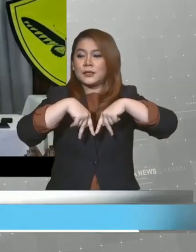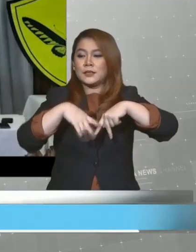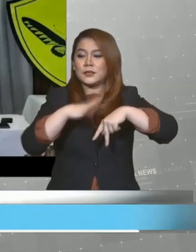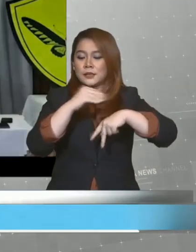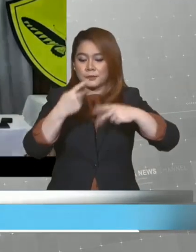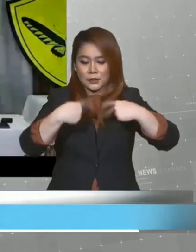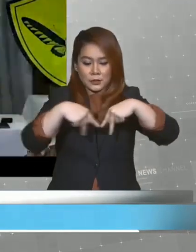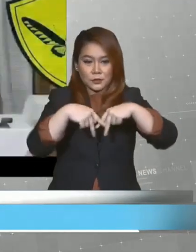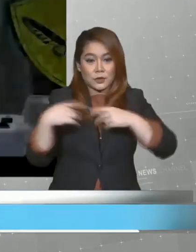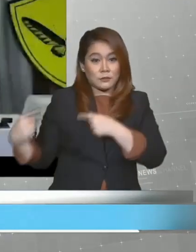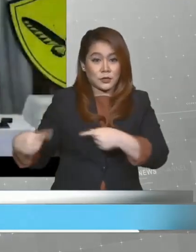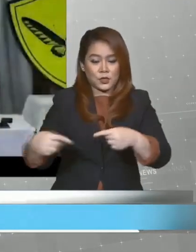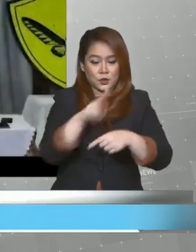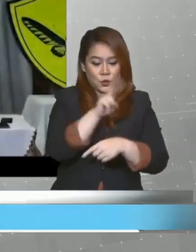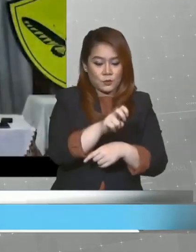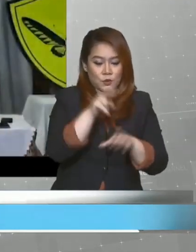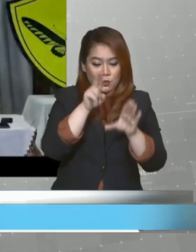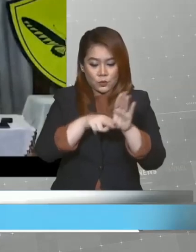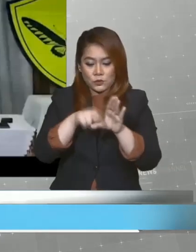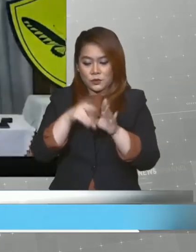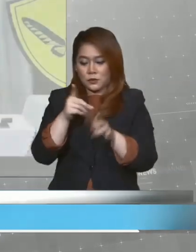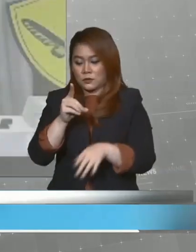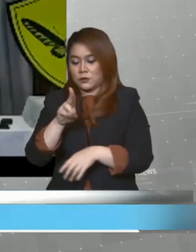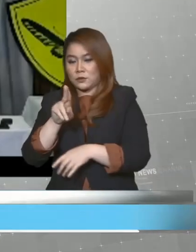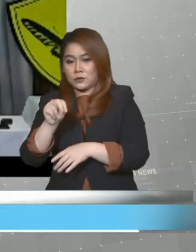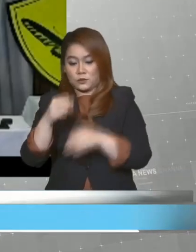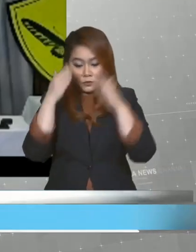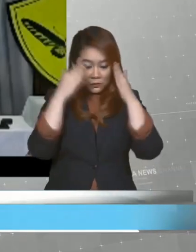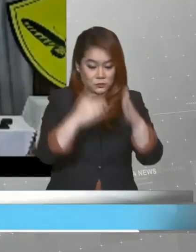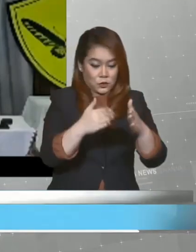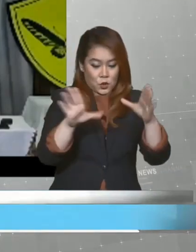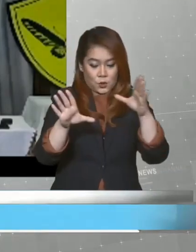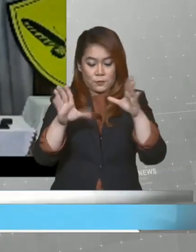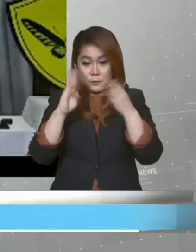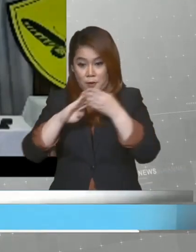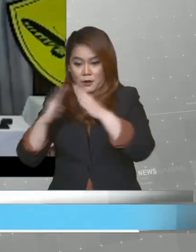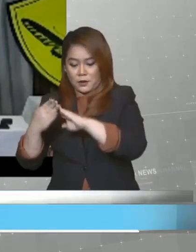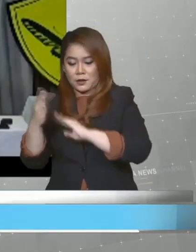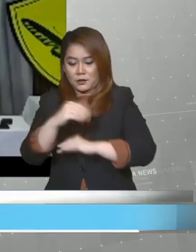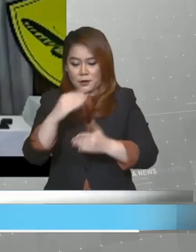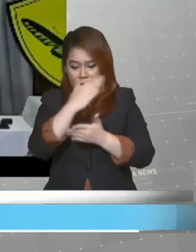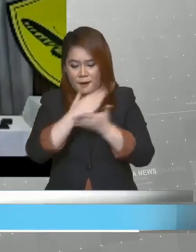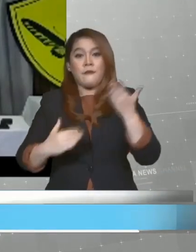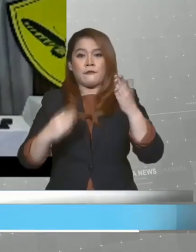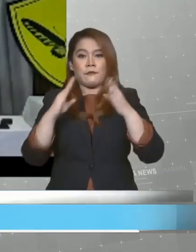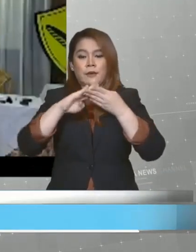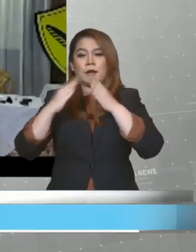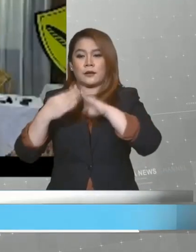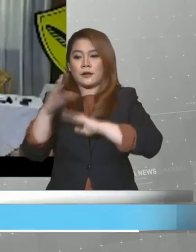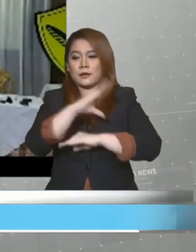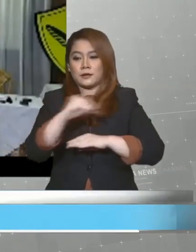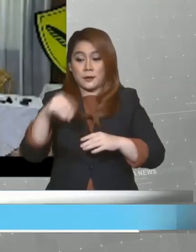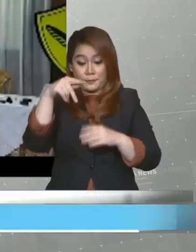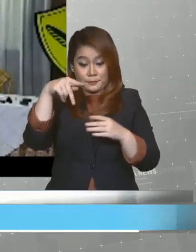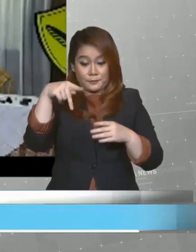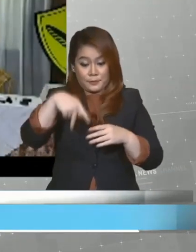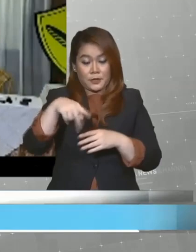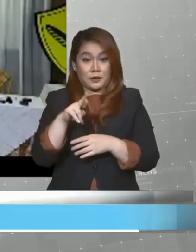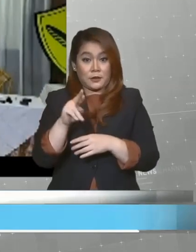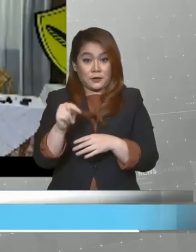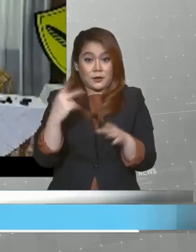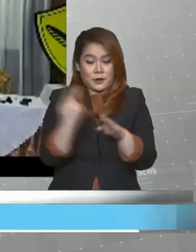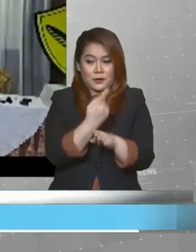Parti itu akan bertanding di 20 kerusi dun yang tertumpu di kawasan bandar dan separa bandar. juga berkata pada pilihan raya kali ini,